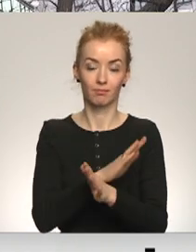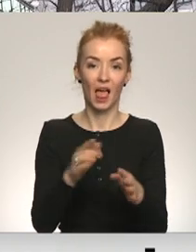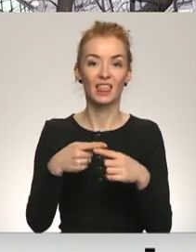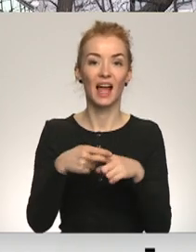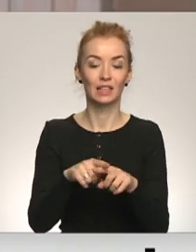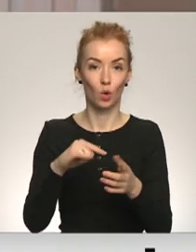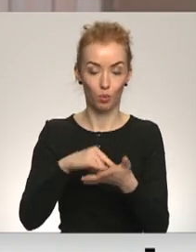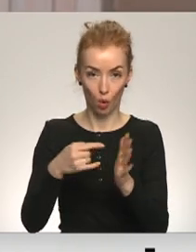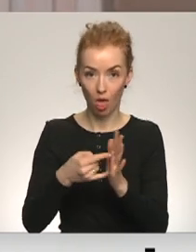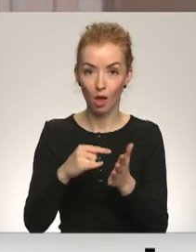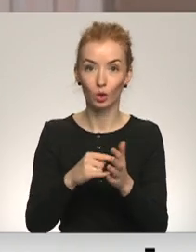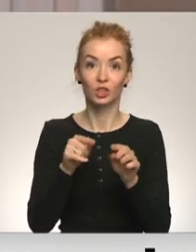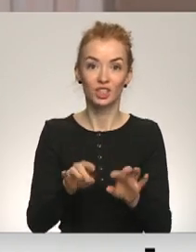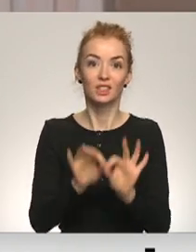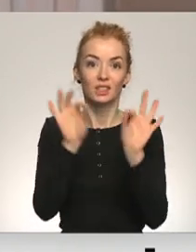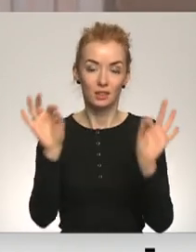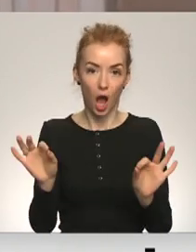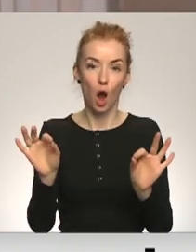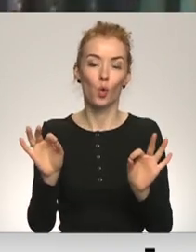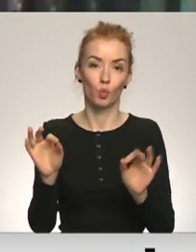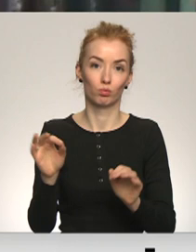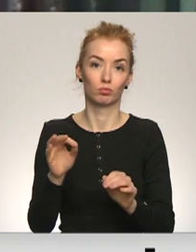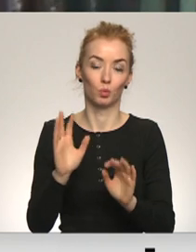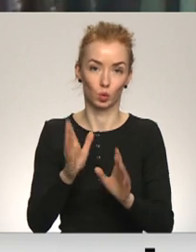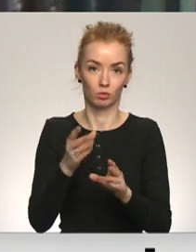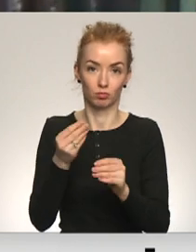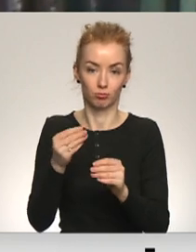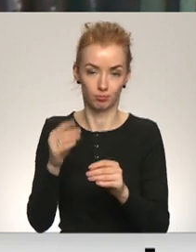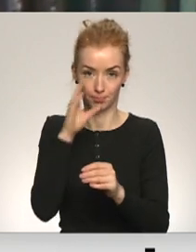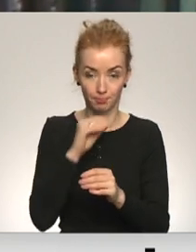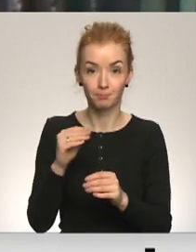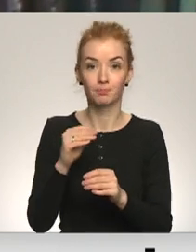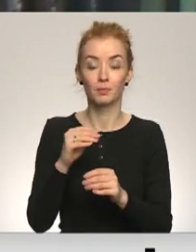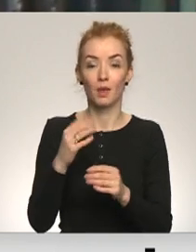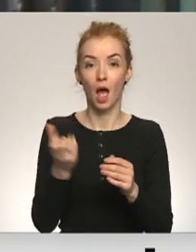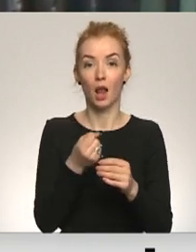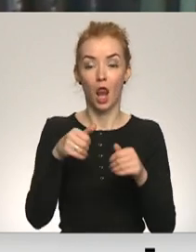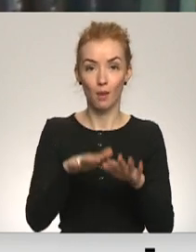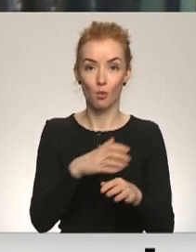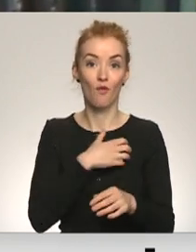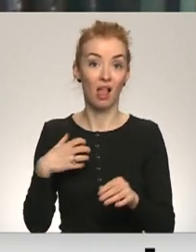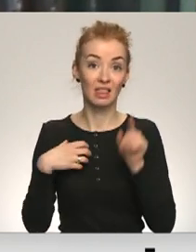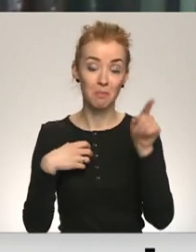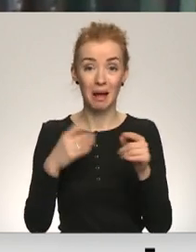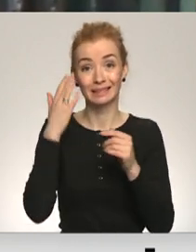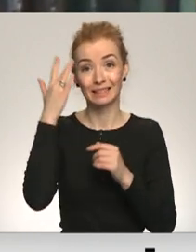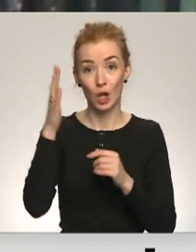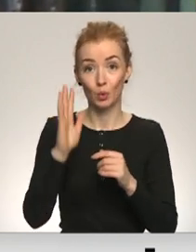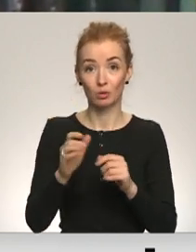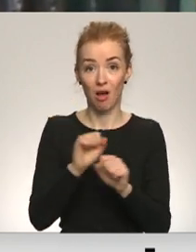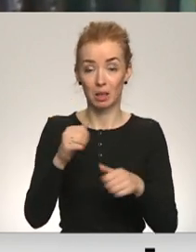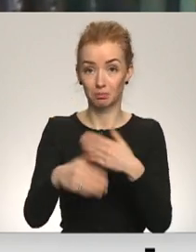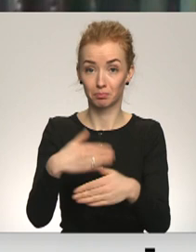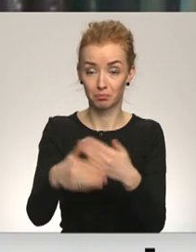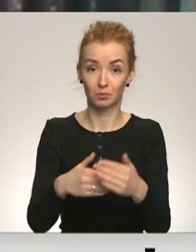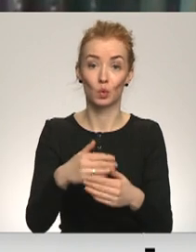projektu. Tā kā arī šis sākums starptu kapitals mums jau ir. Ar lēmumu valdībā es ceru mums ies ļoti raiti un es ceru, tas būs